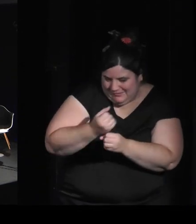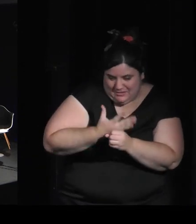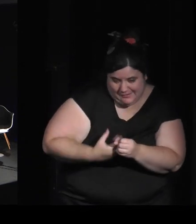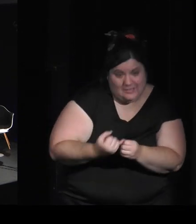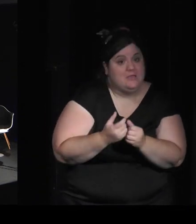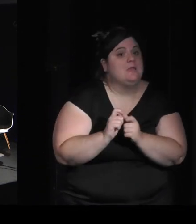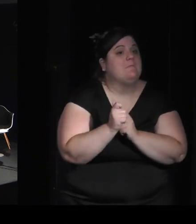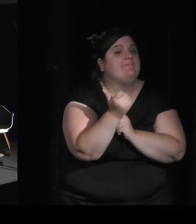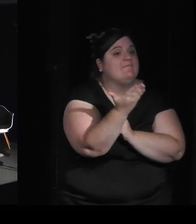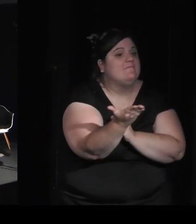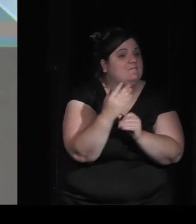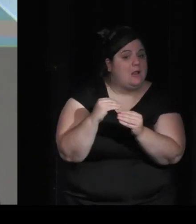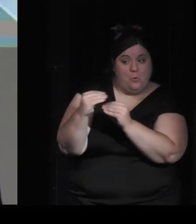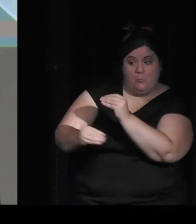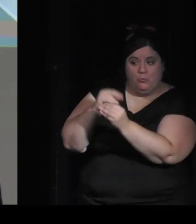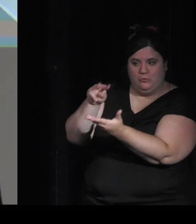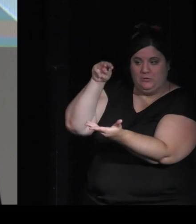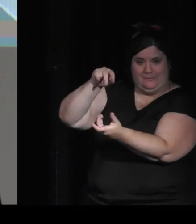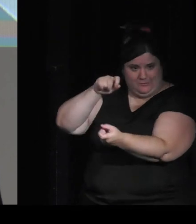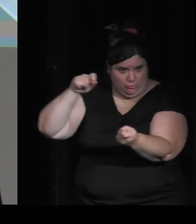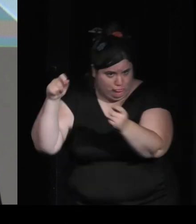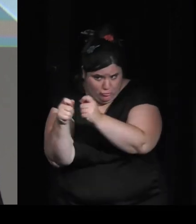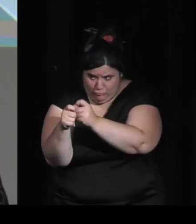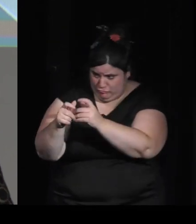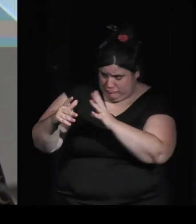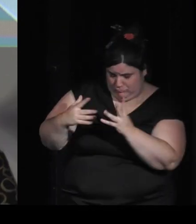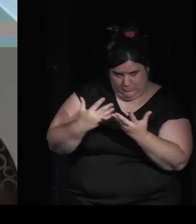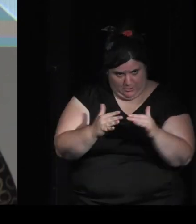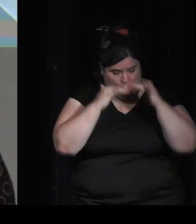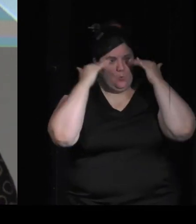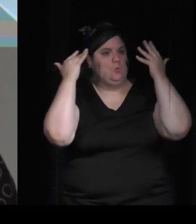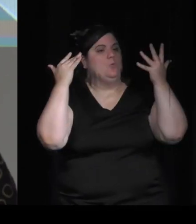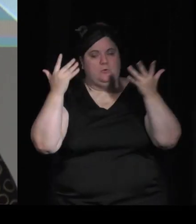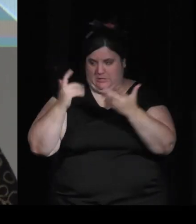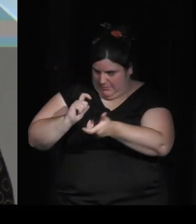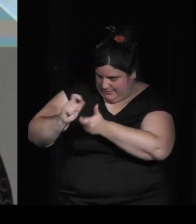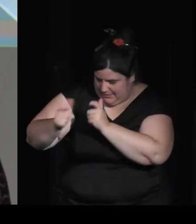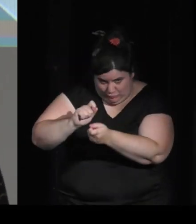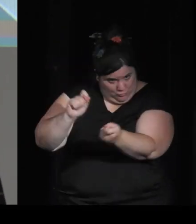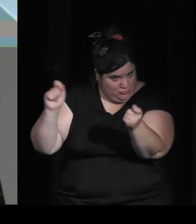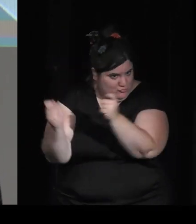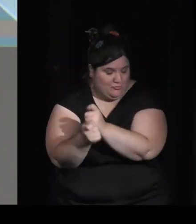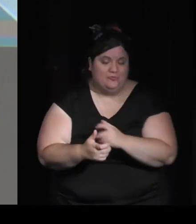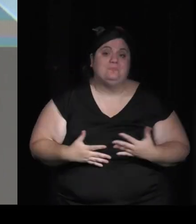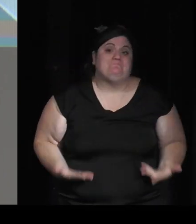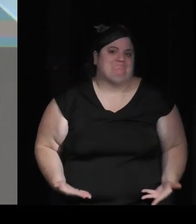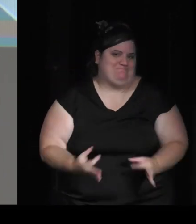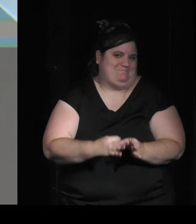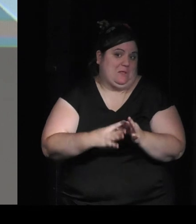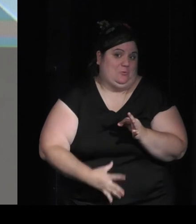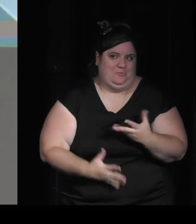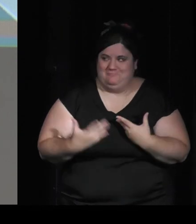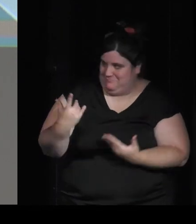la perception du monde et la manière dont on va interagir avec donc je conclue en disant que je suis ravie de